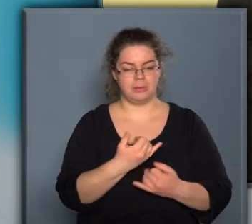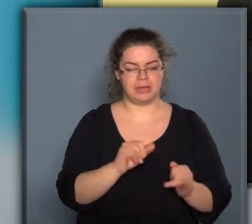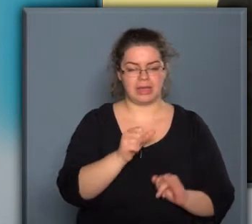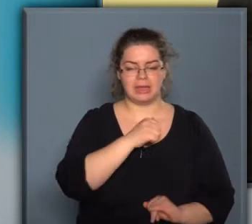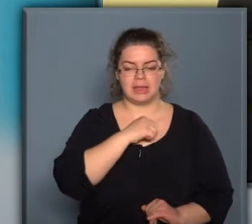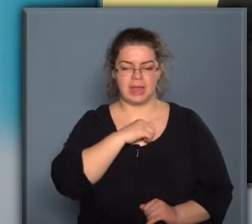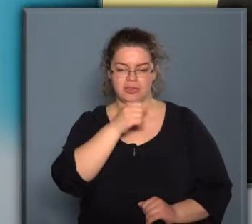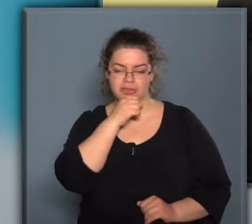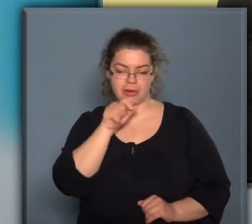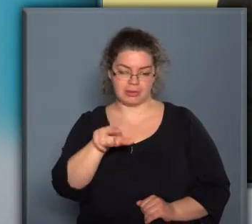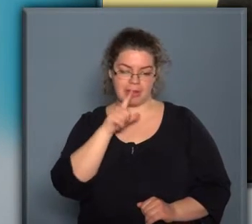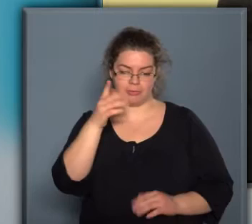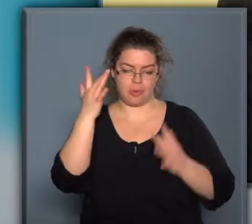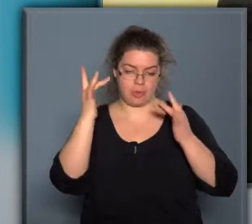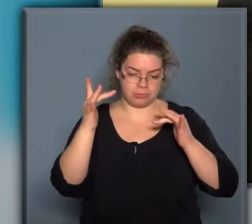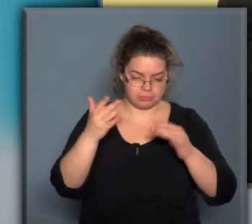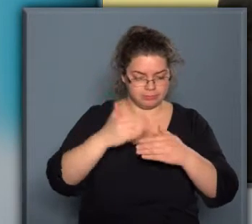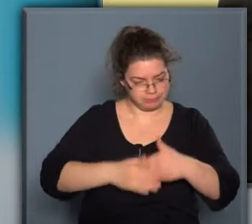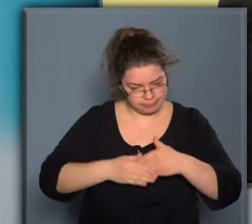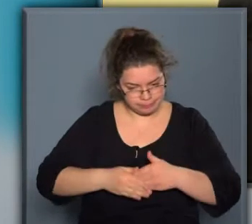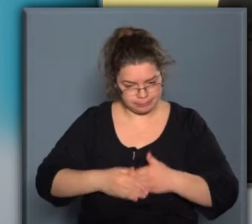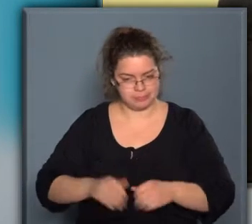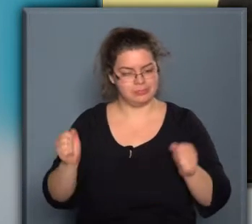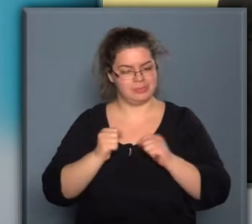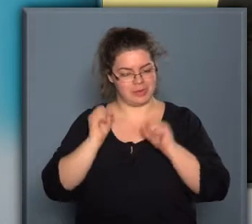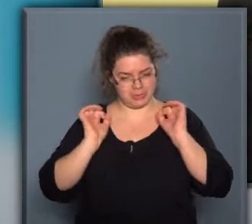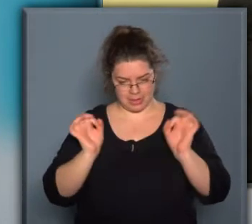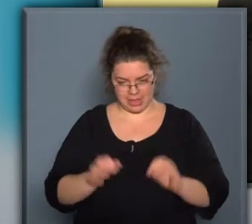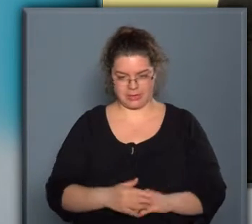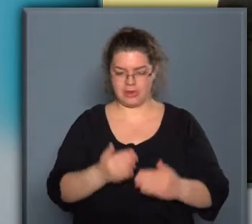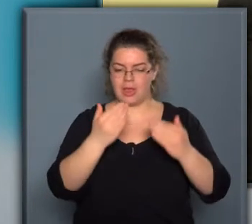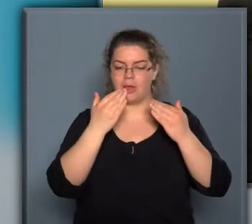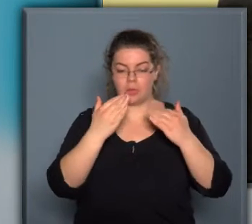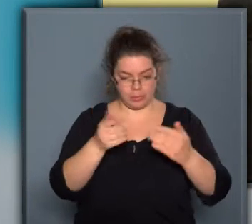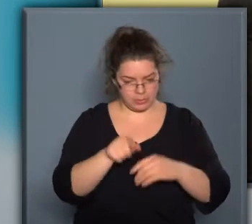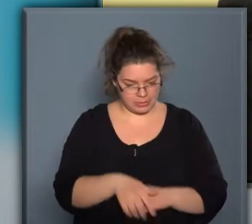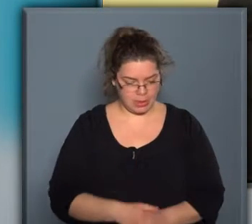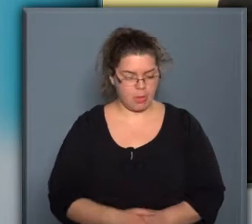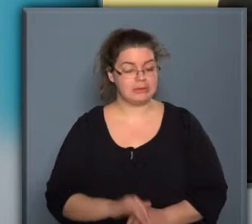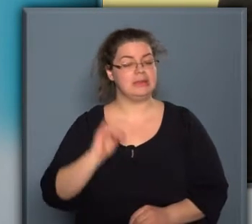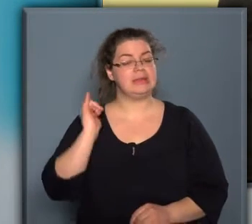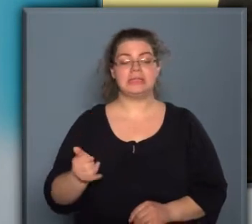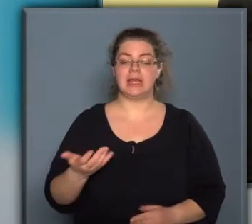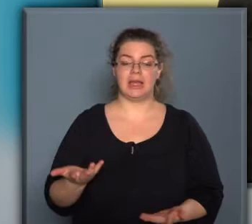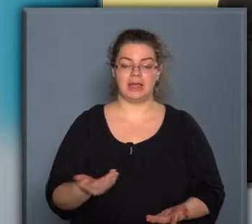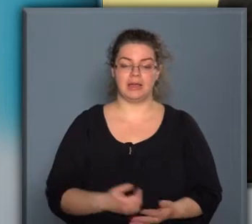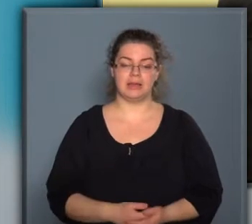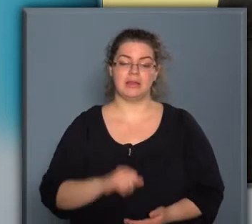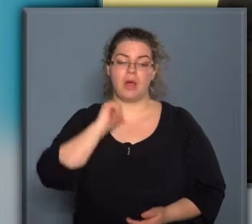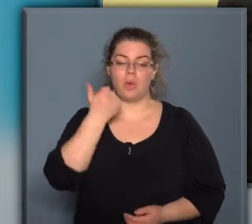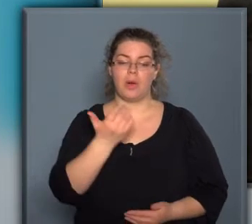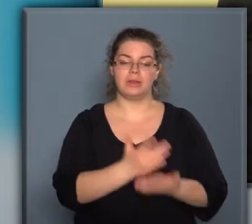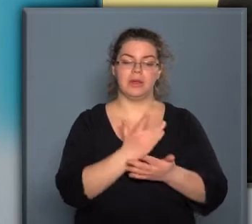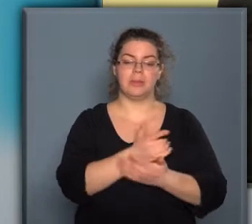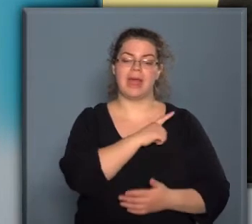Gerzsor Saroltának fog gratulálni, nagyon helyesen, köszönti őt. Igen, de holnap már